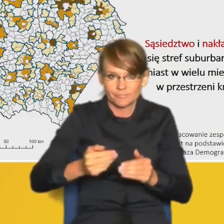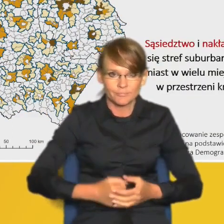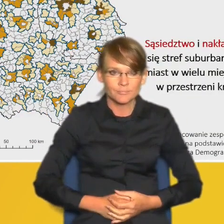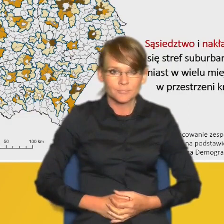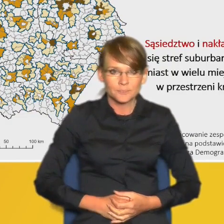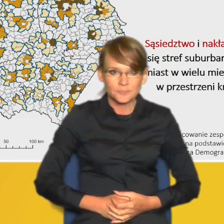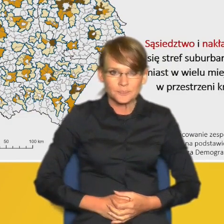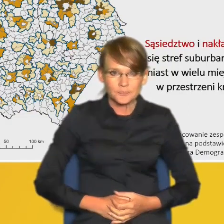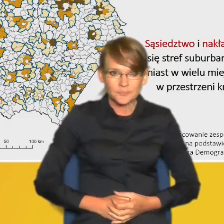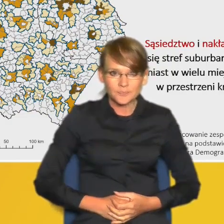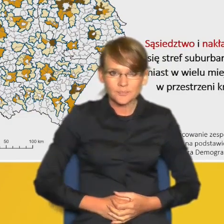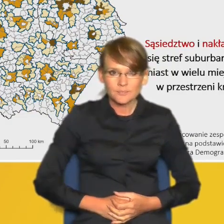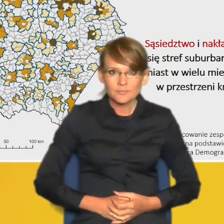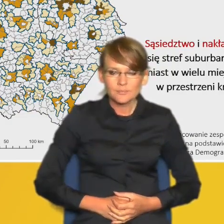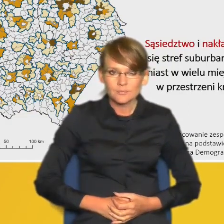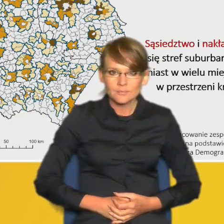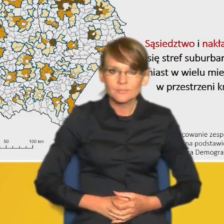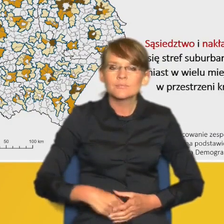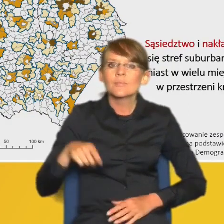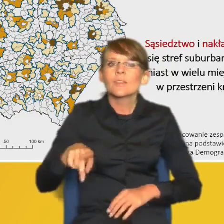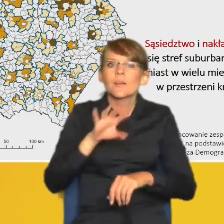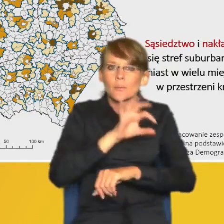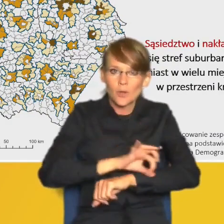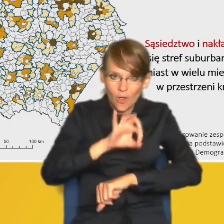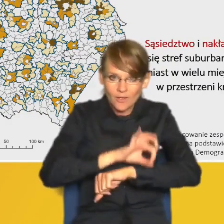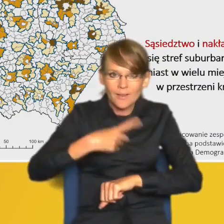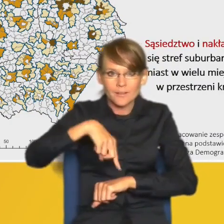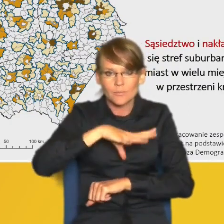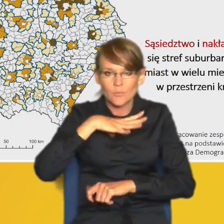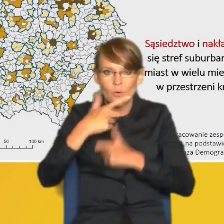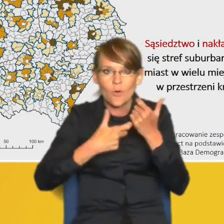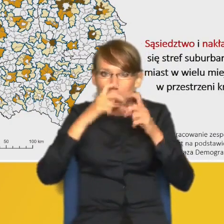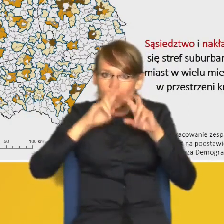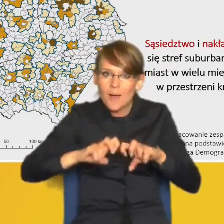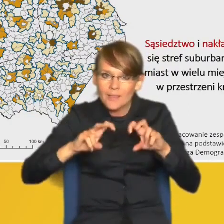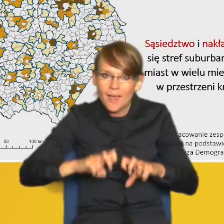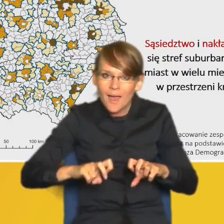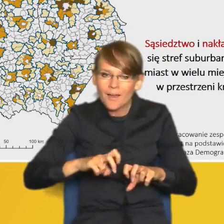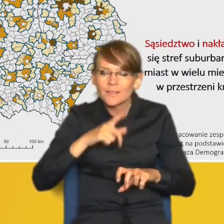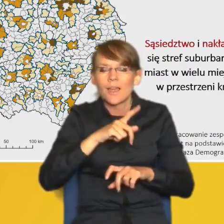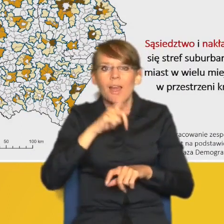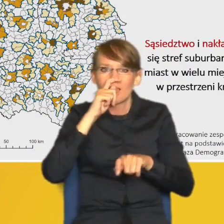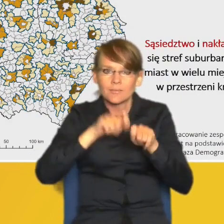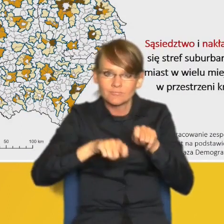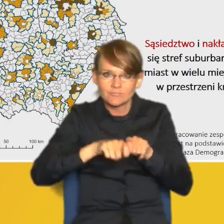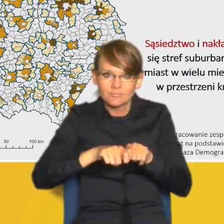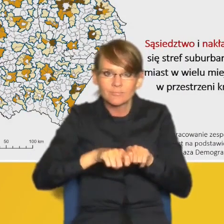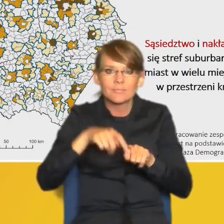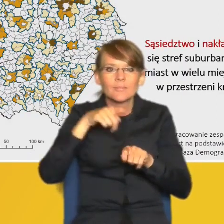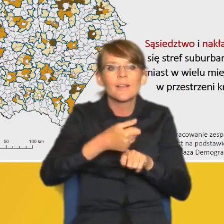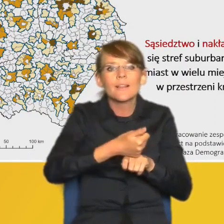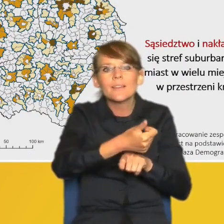Odwołując się do suburbanizacji i w ramach projektu przeprowadziliśmy badanie bazujące na danych